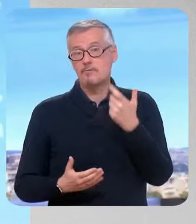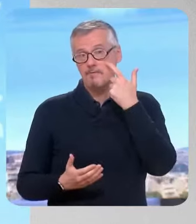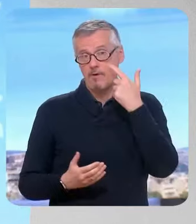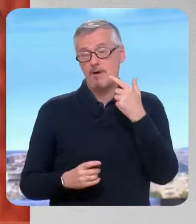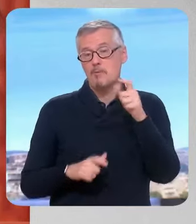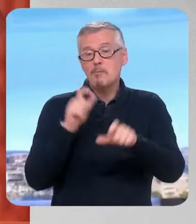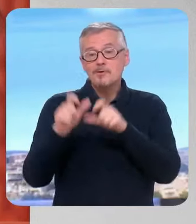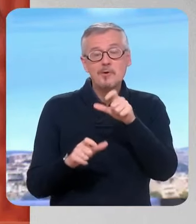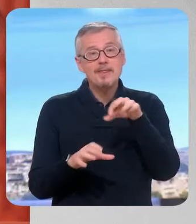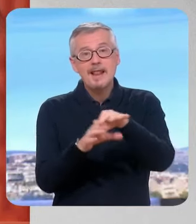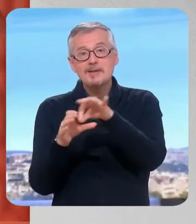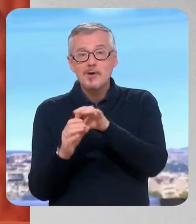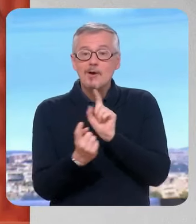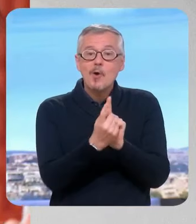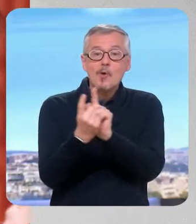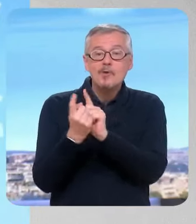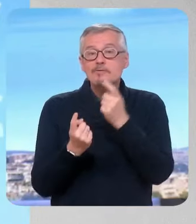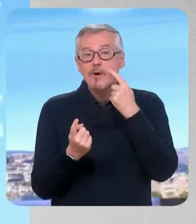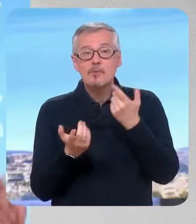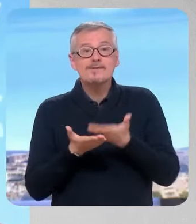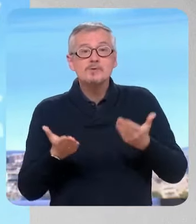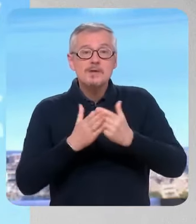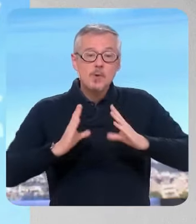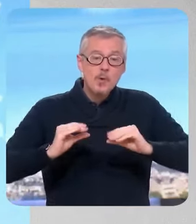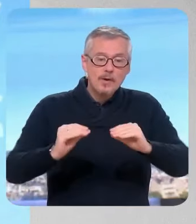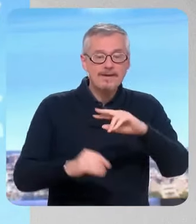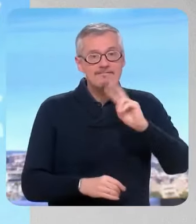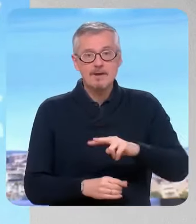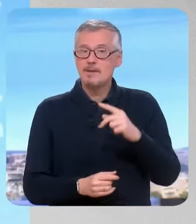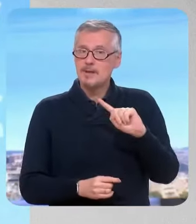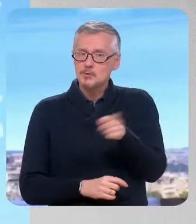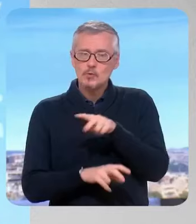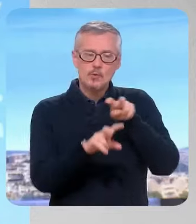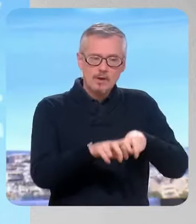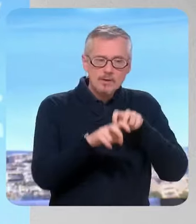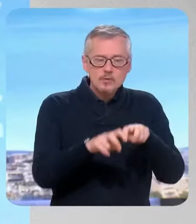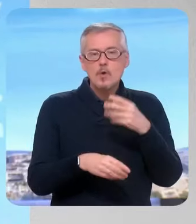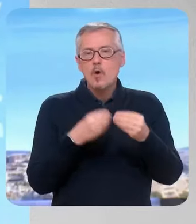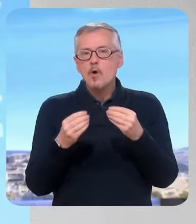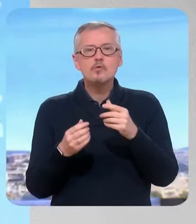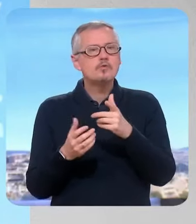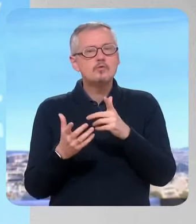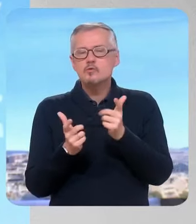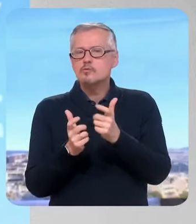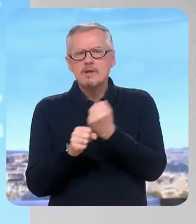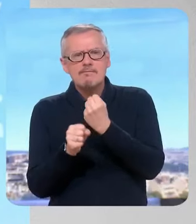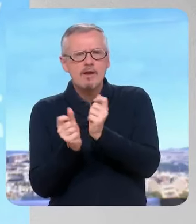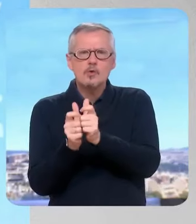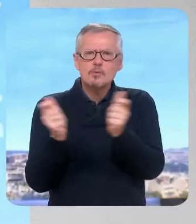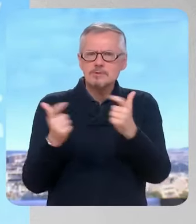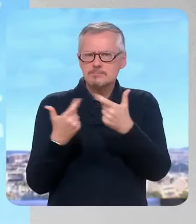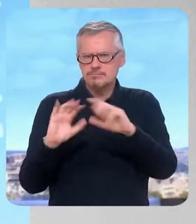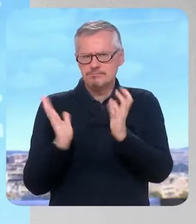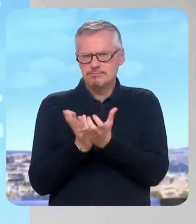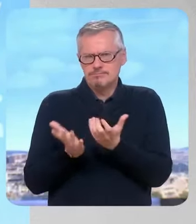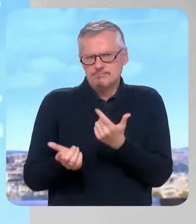Leclerc de se frotter aux électeurs et de voir ce qu'est la réalité. Électeur, dont les agriculteurs, dont les transformateurs. Que chacun fasse ce qu'il a à faire, ça ne me gêne